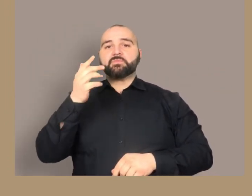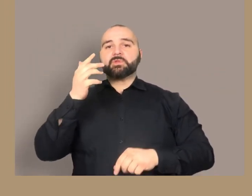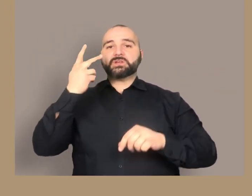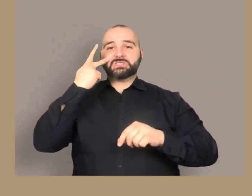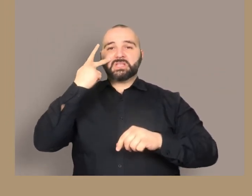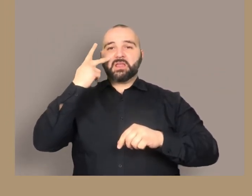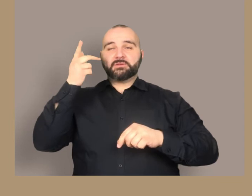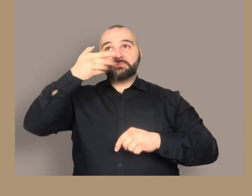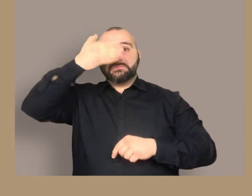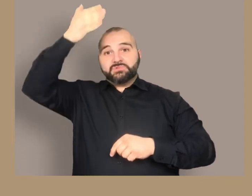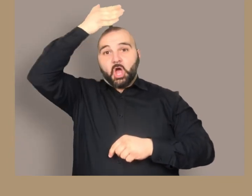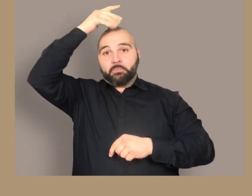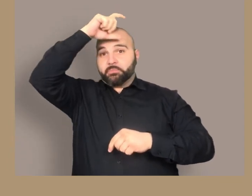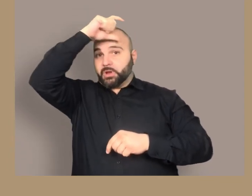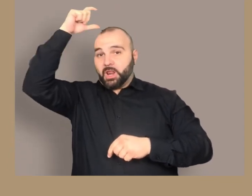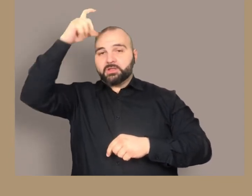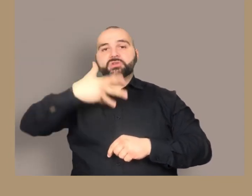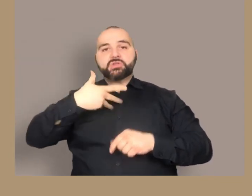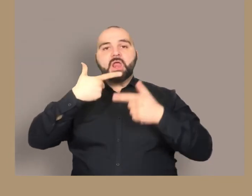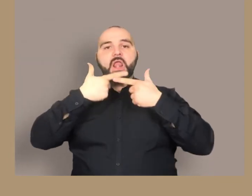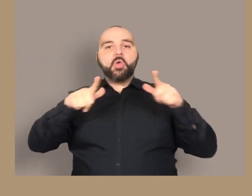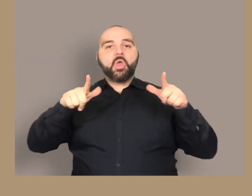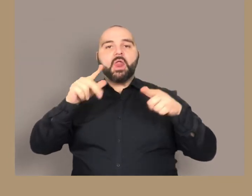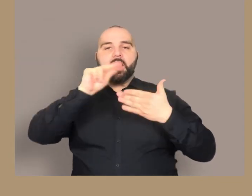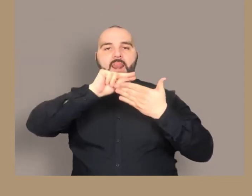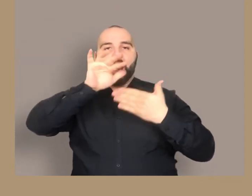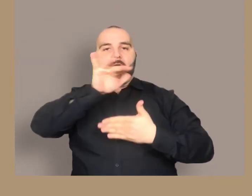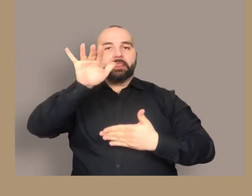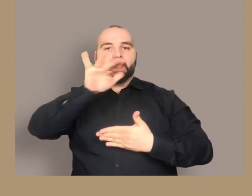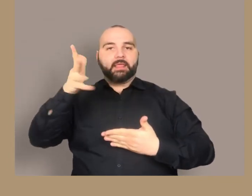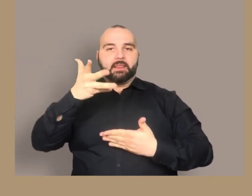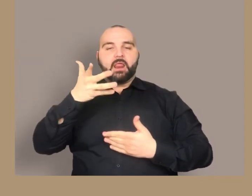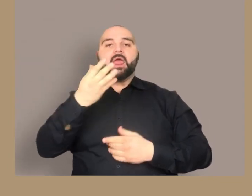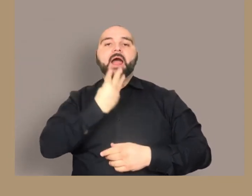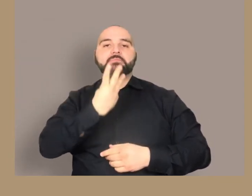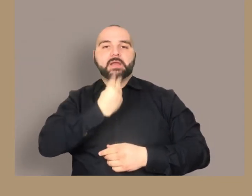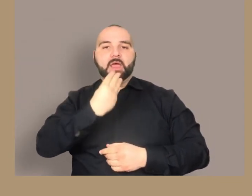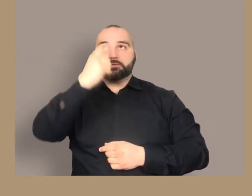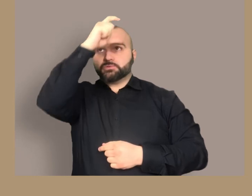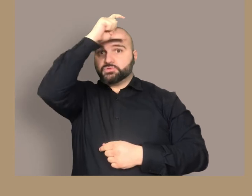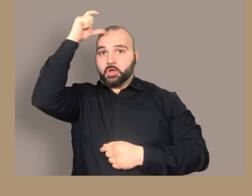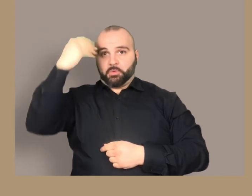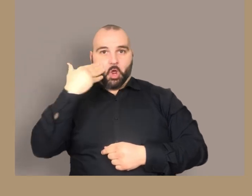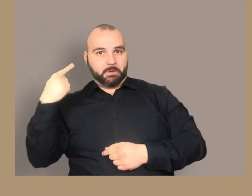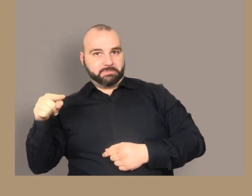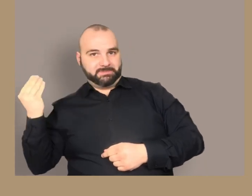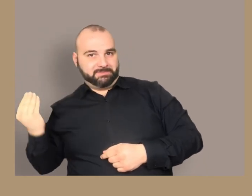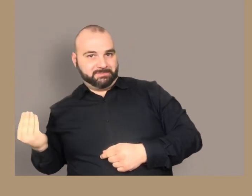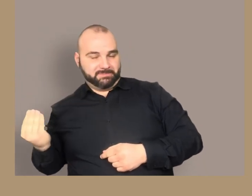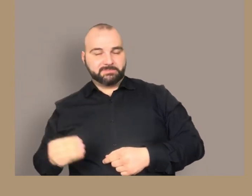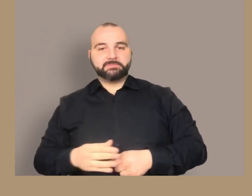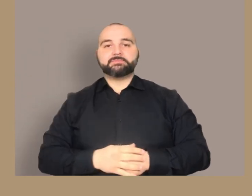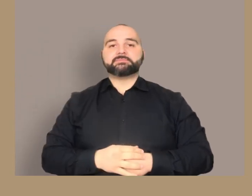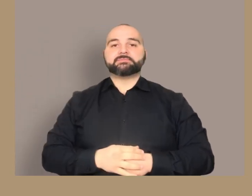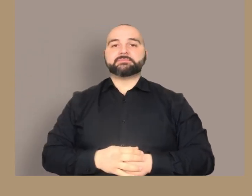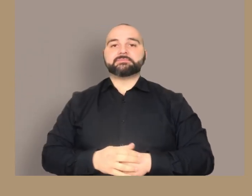sul braccio di Gesù. Sulla fronte indossa un cartello con sette righe fitte di caratteri che